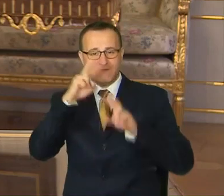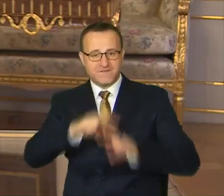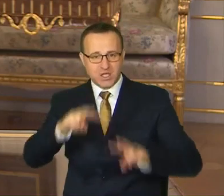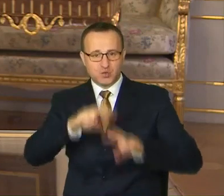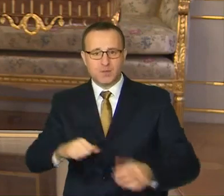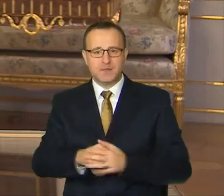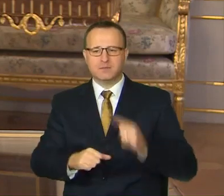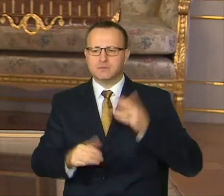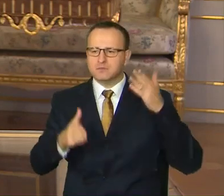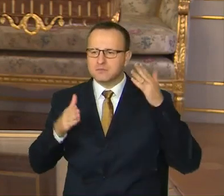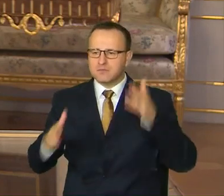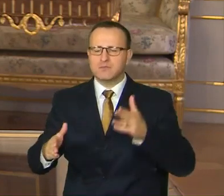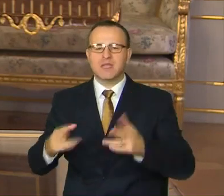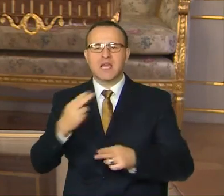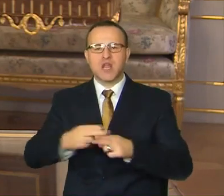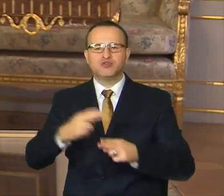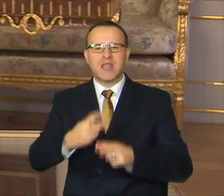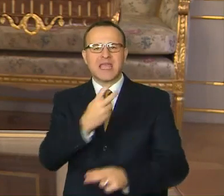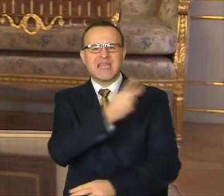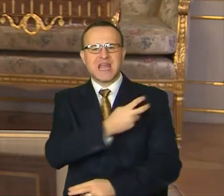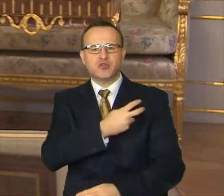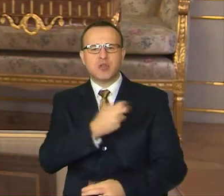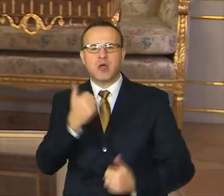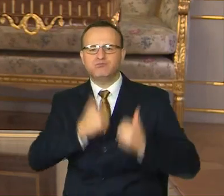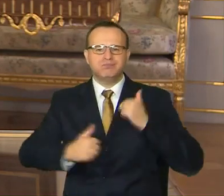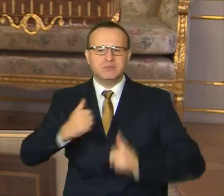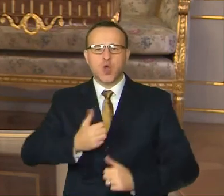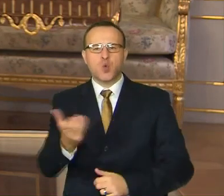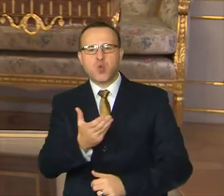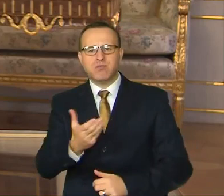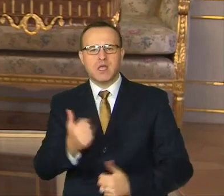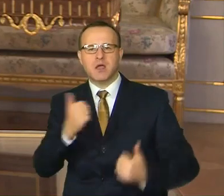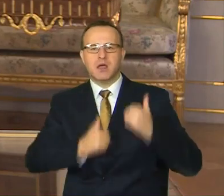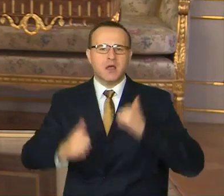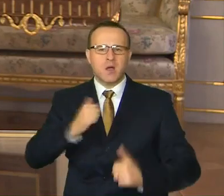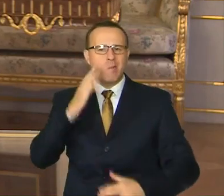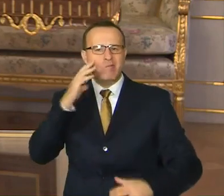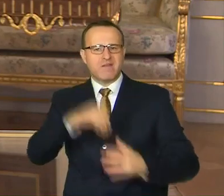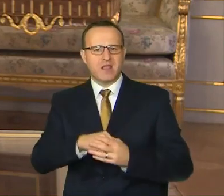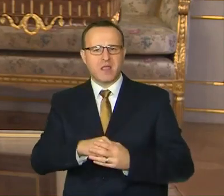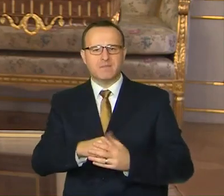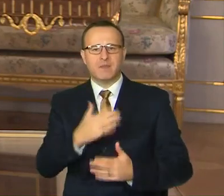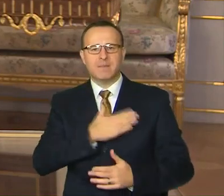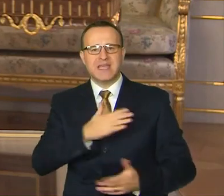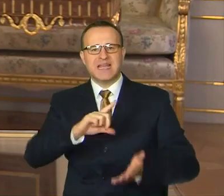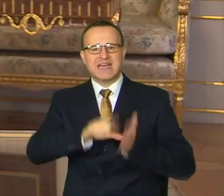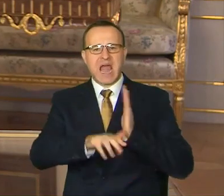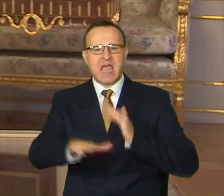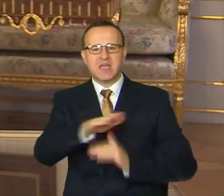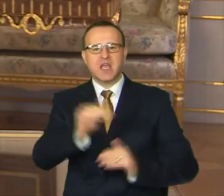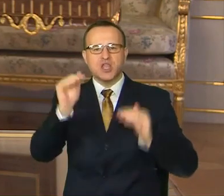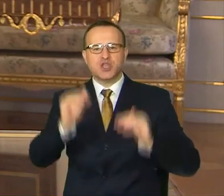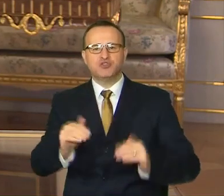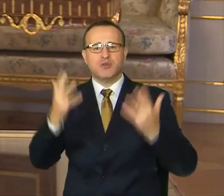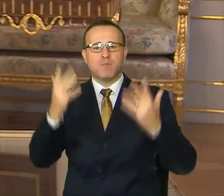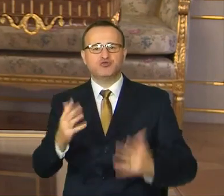Zamereme sa na riešenie generačnej chudoby a nedostatku bývania. Sme krajina s výrazne nižším počtom bytov na počet